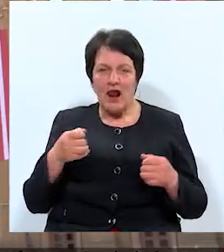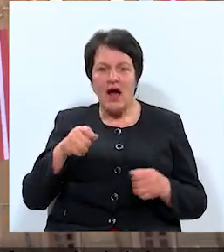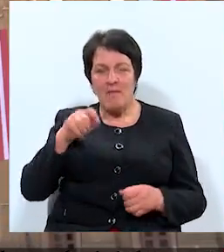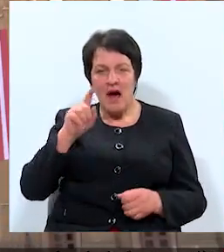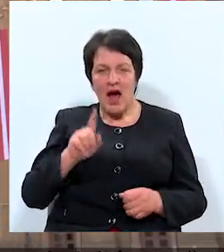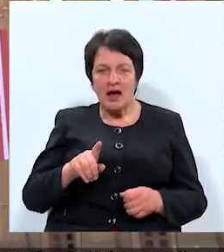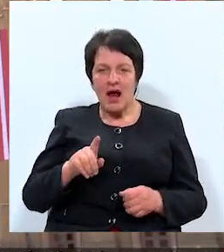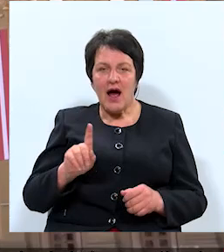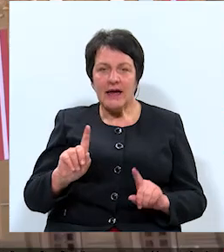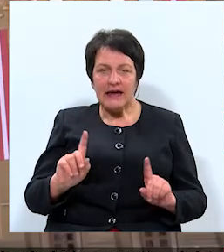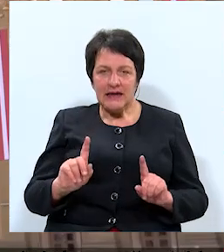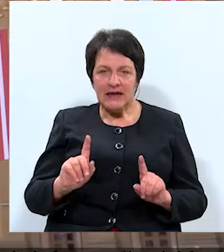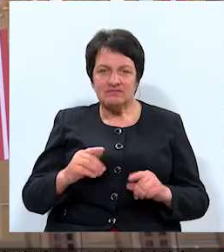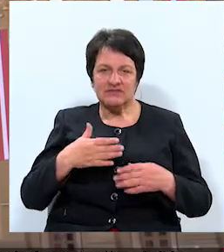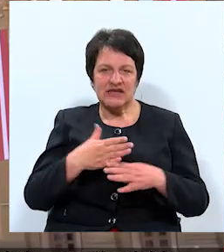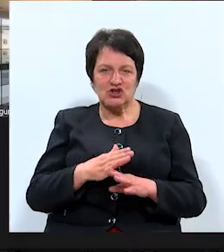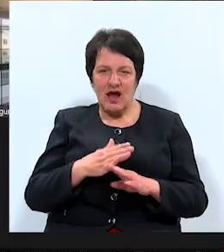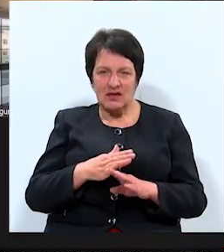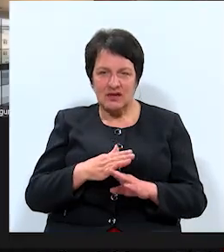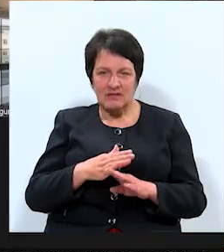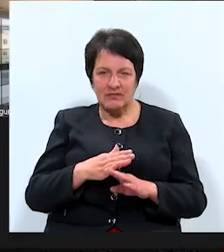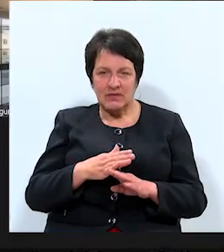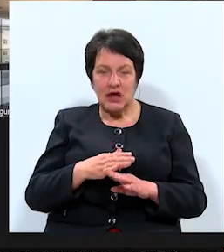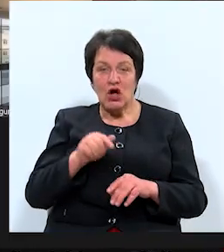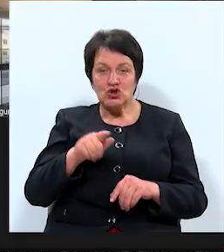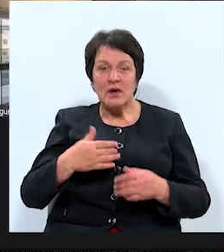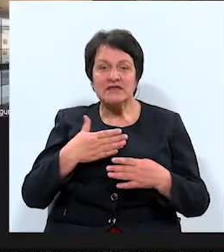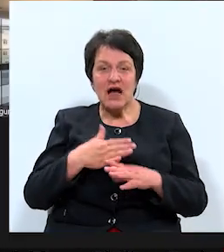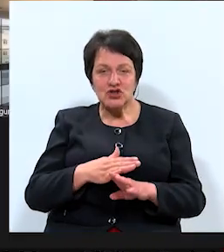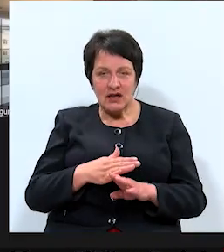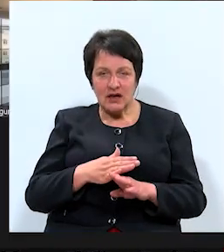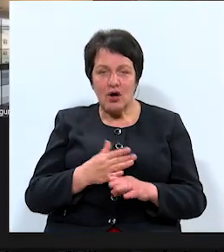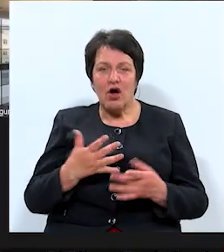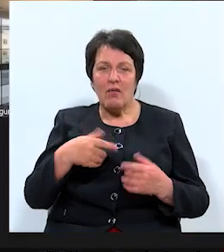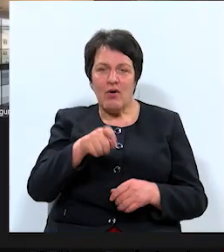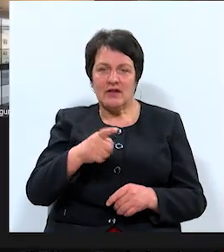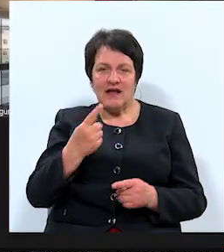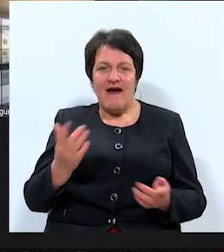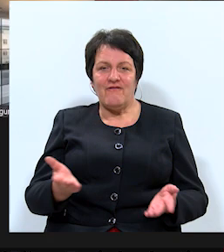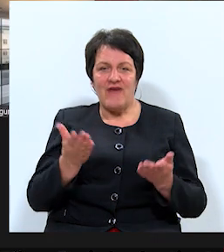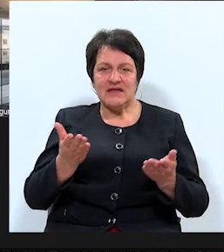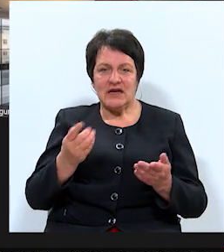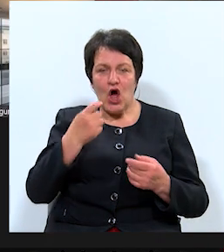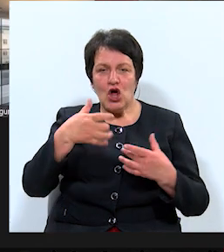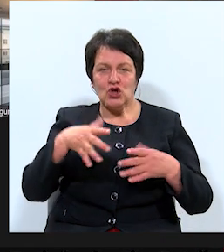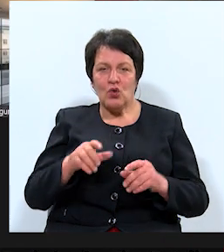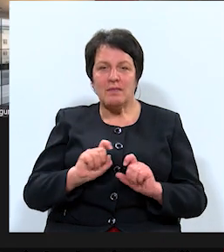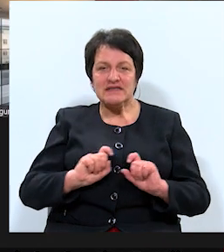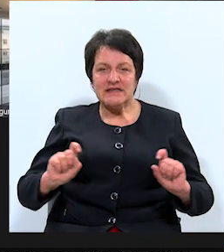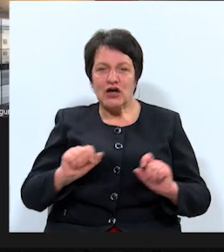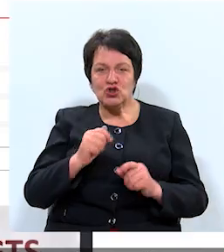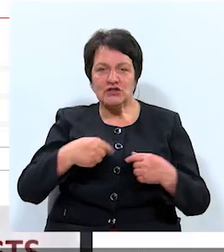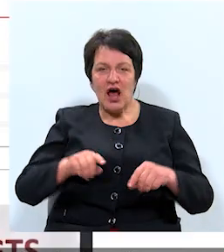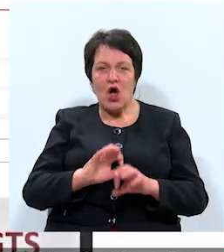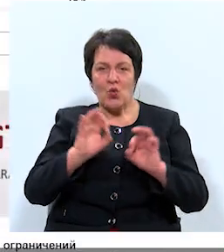ir saškelti. Turklāt šo saškeltību politiķi tikai veicina domes sēžu zālē